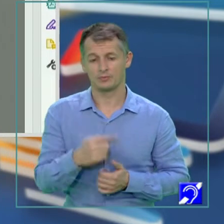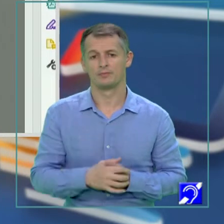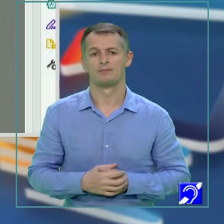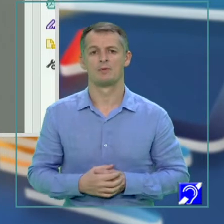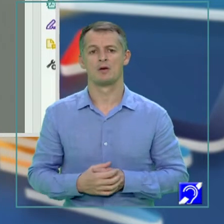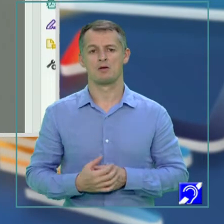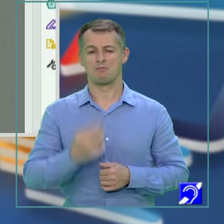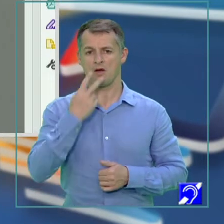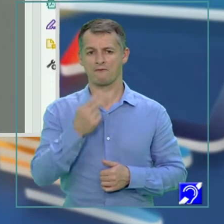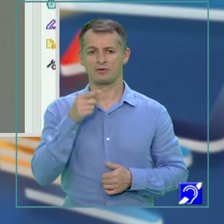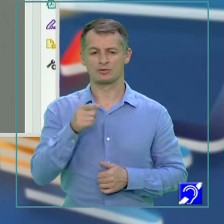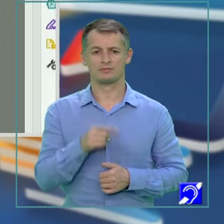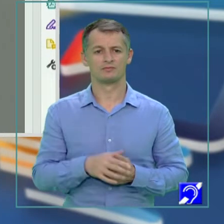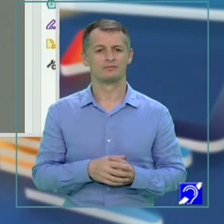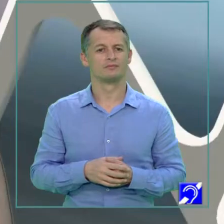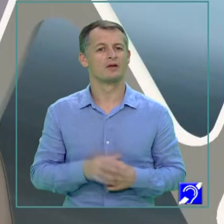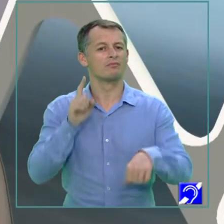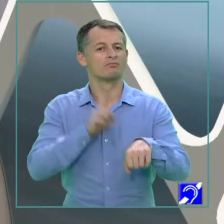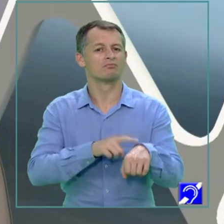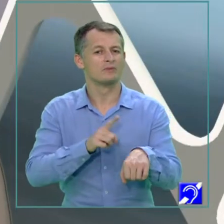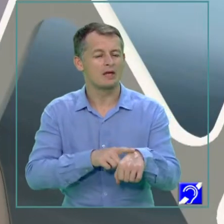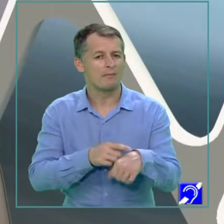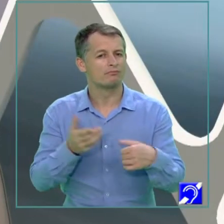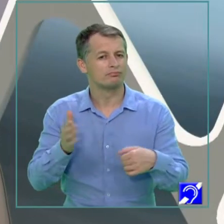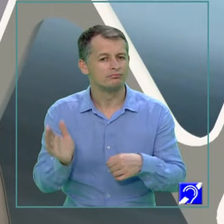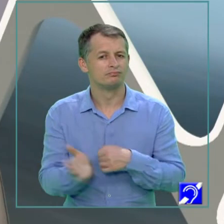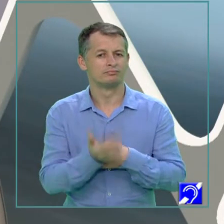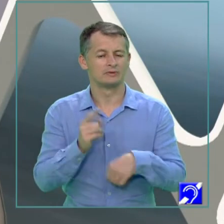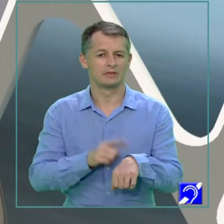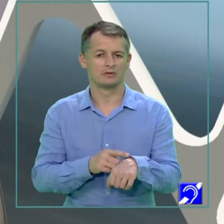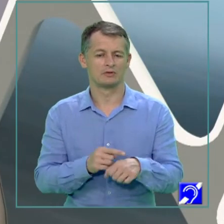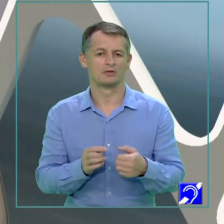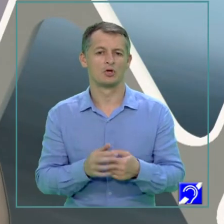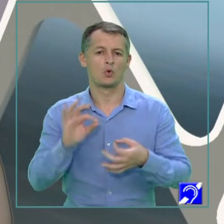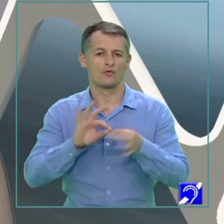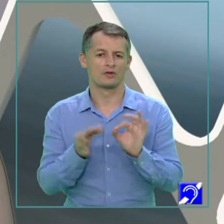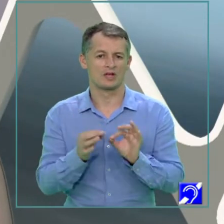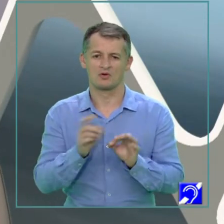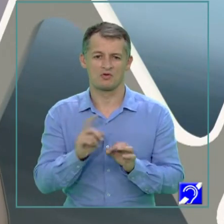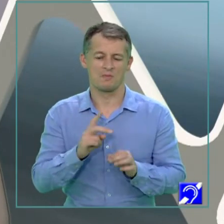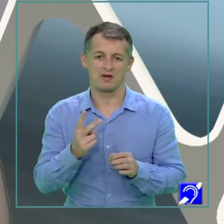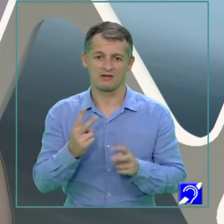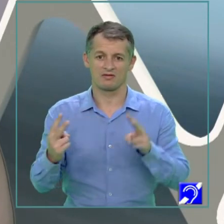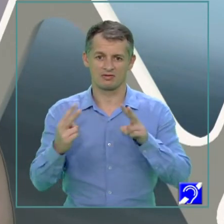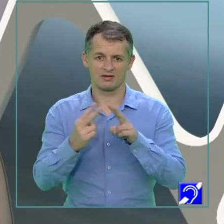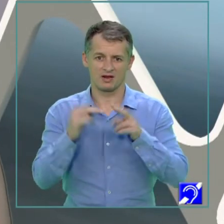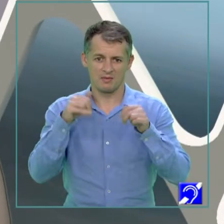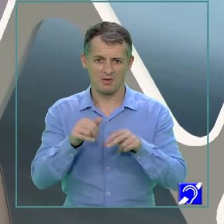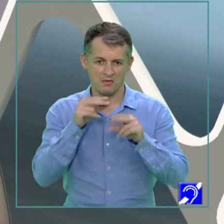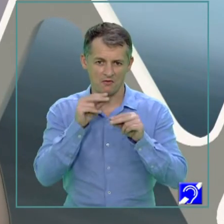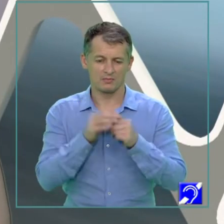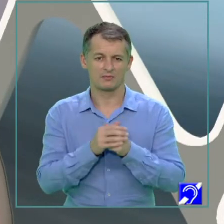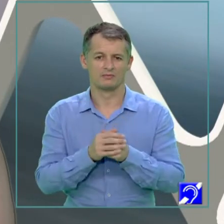această patina a timpului, forme pe care noi nu le mai întâlnim în vremea noastră, sensuri